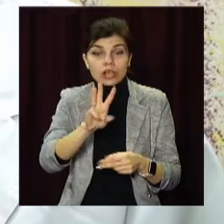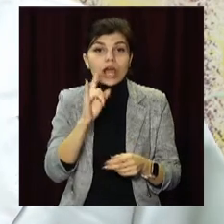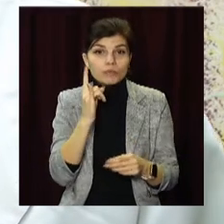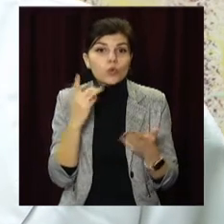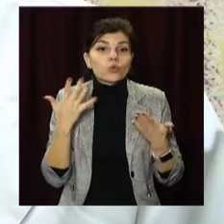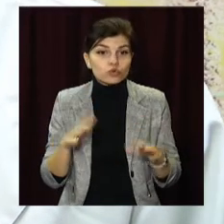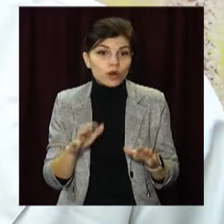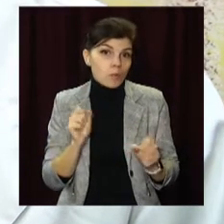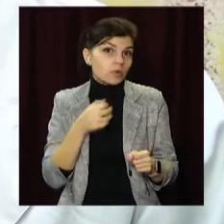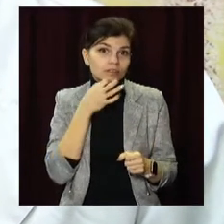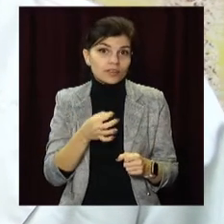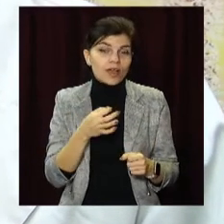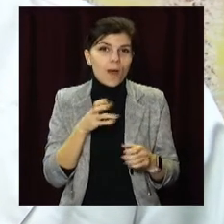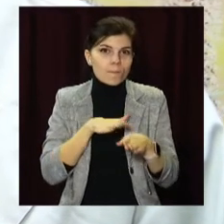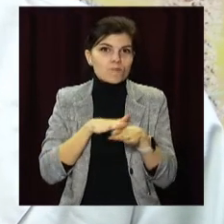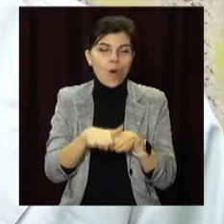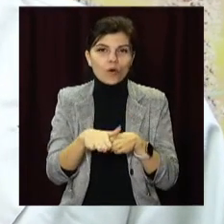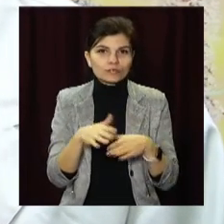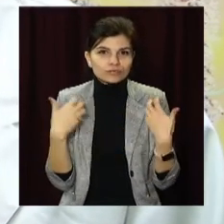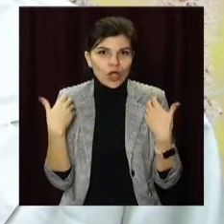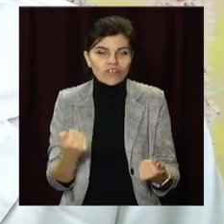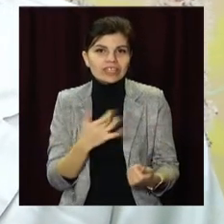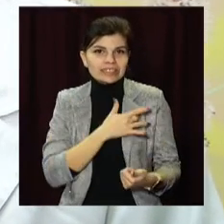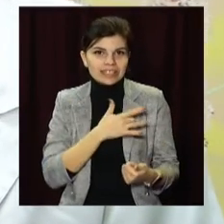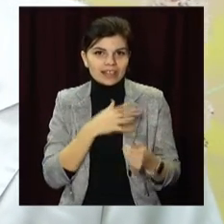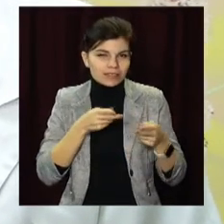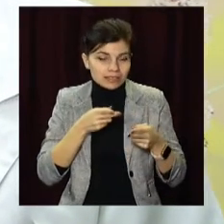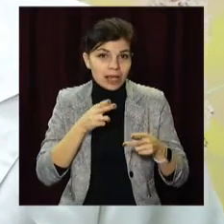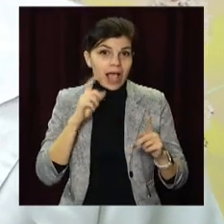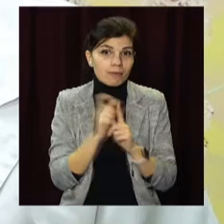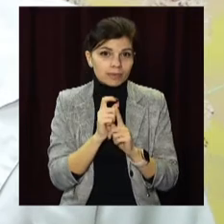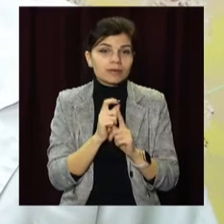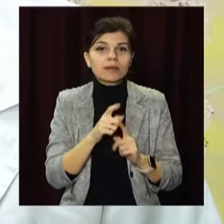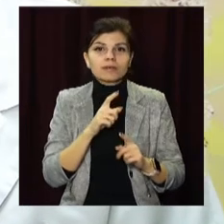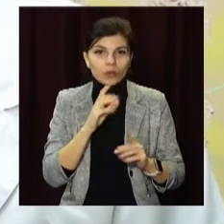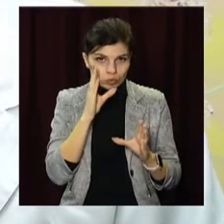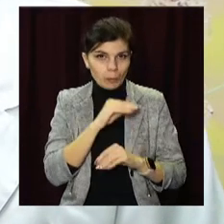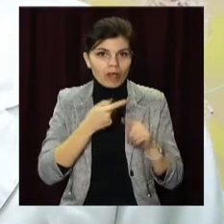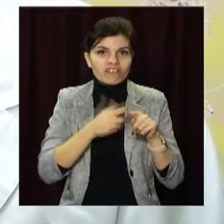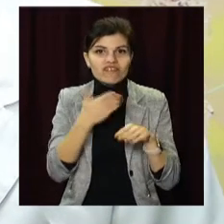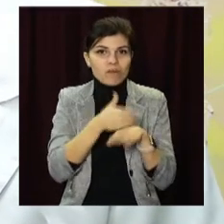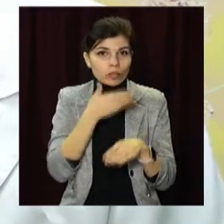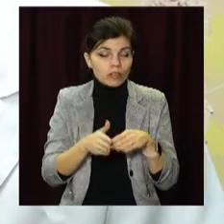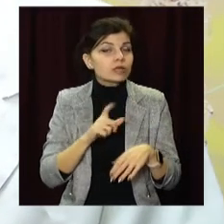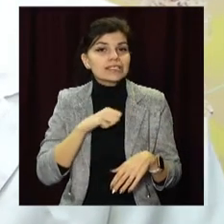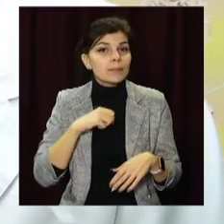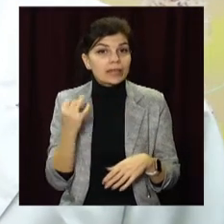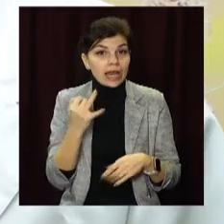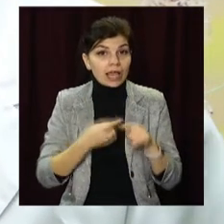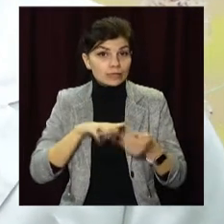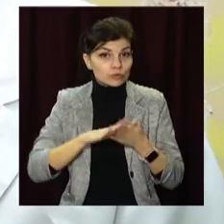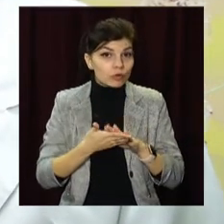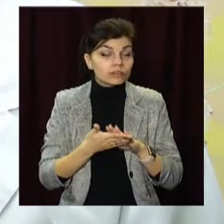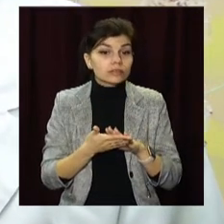здоровим сердцем у нас в отделі інтенсивної терапії. Ще найважливіше, це ситуація, коли дітей виписався після